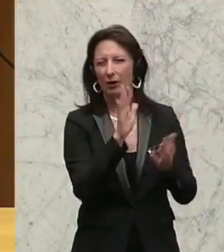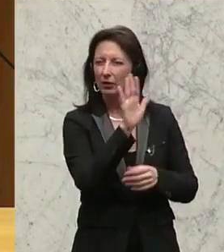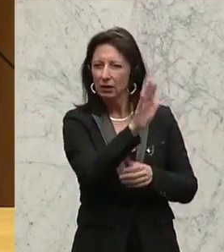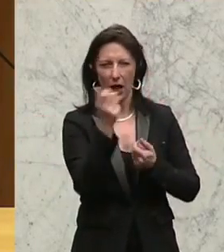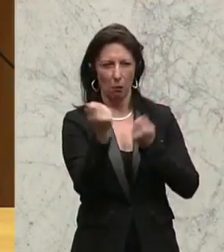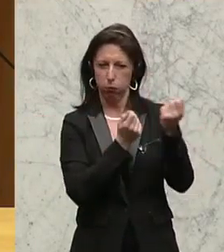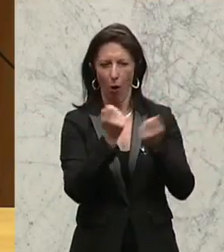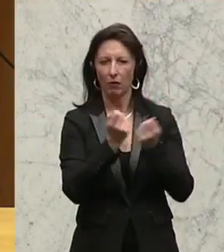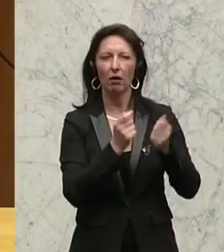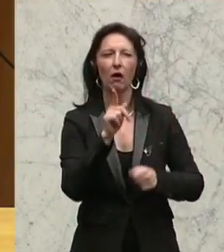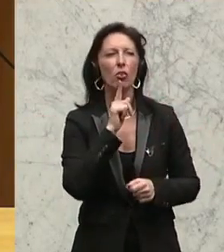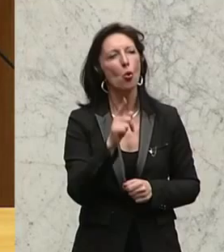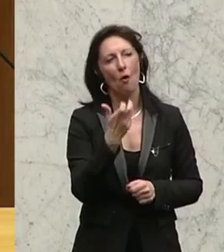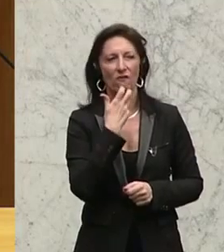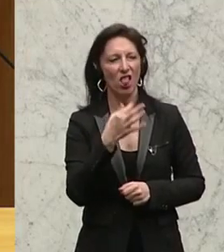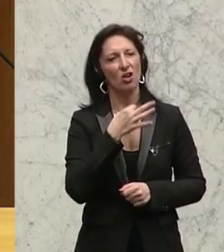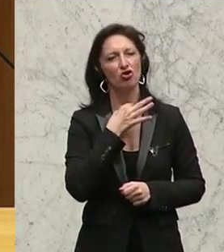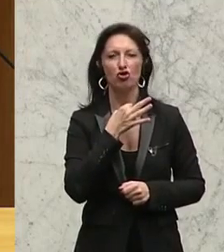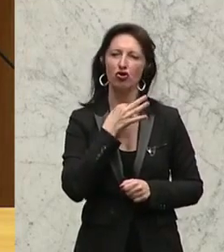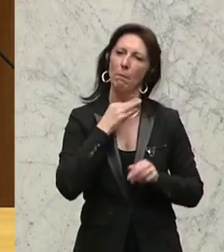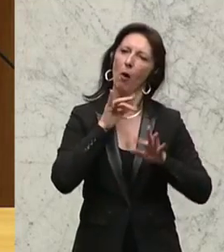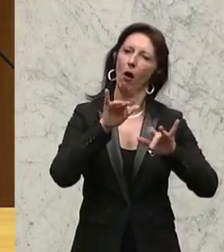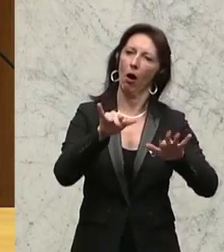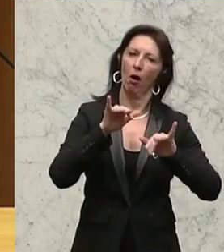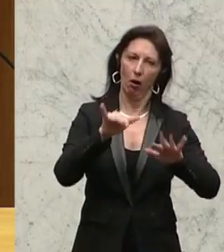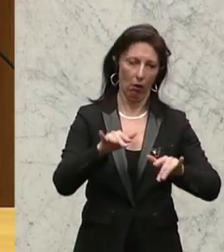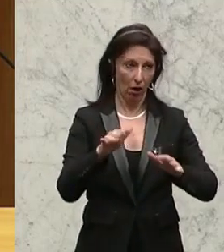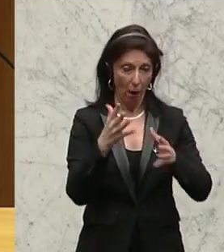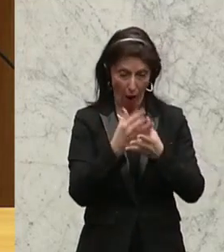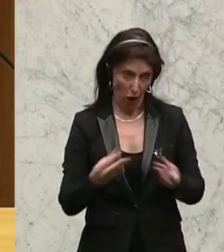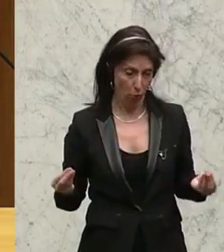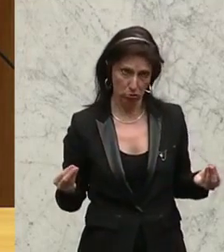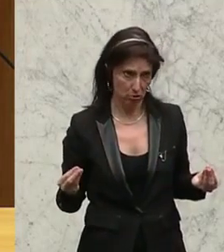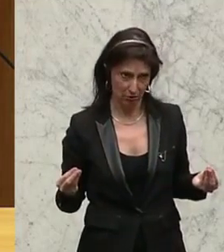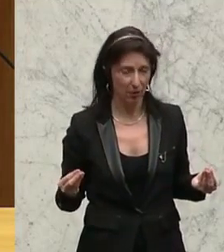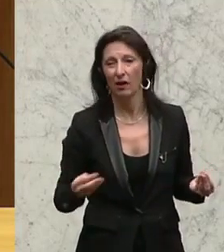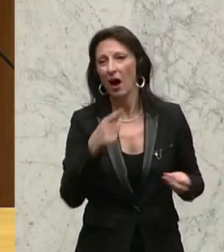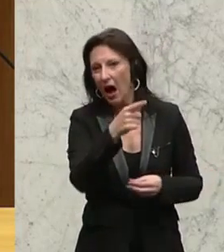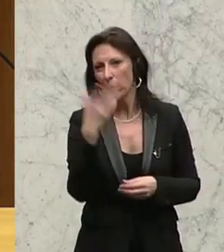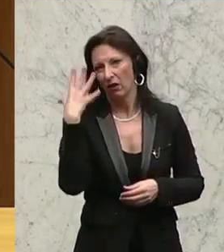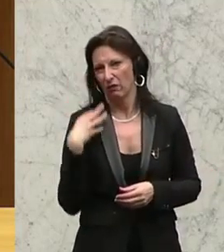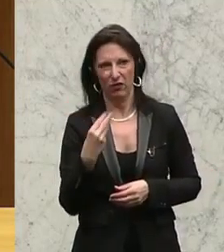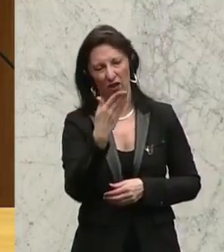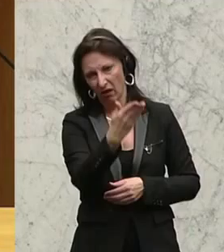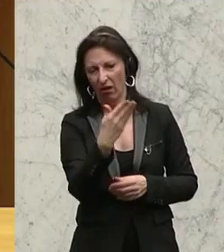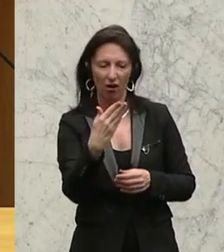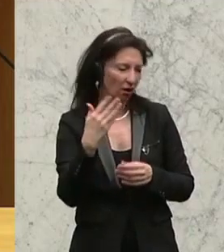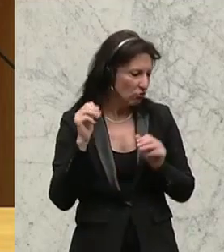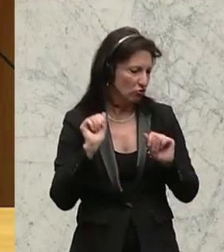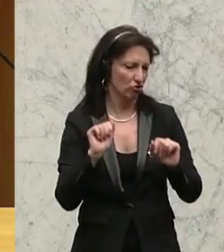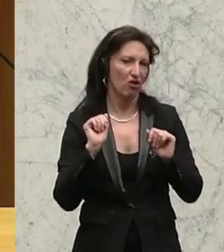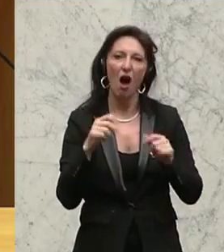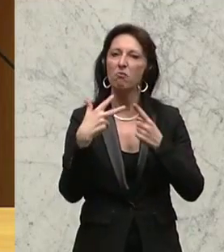keine Lösungen, sondern weitere Probleme. Und es ist nicht der erste Versuch des Teams Stronach hier, die Kriminalitätsentwicklung mit der